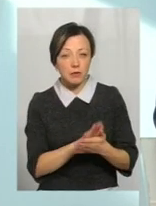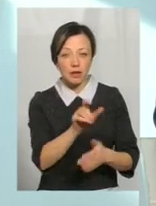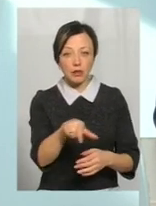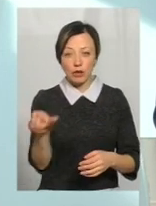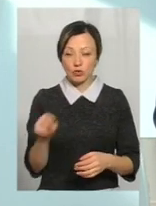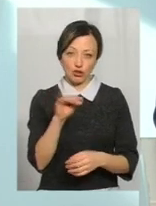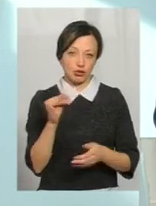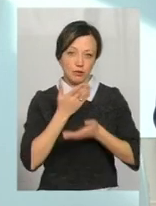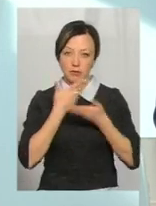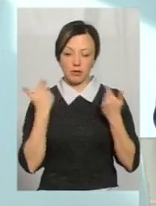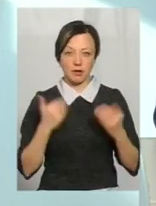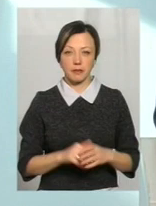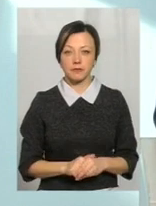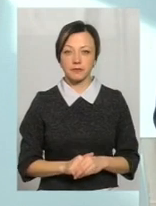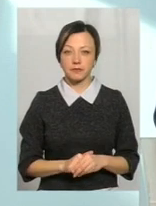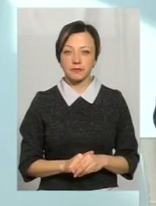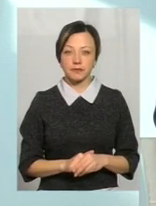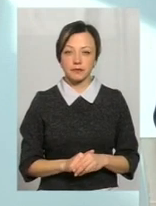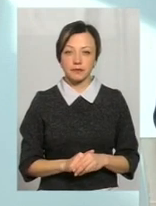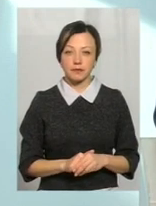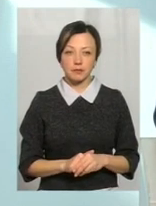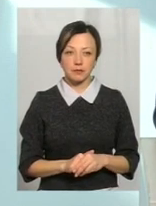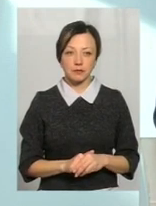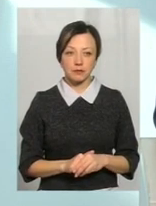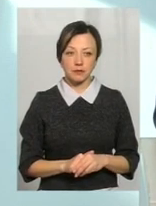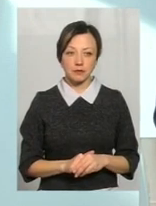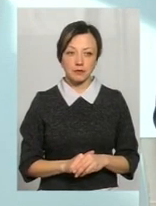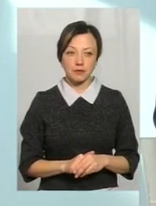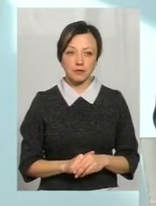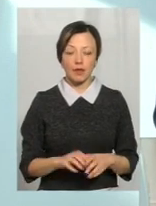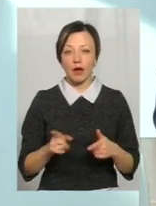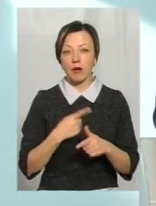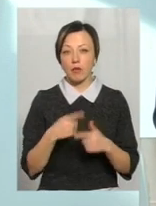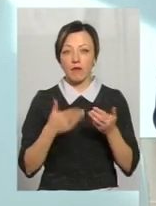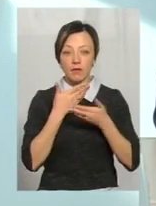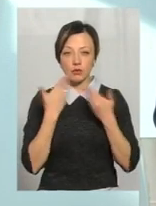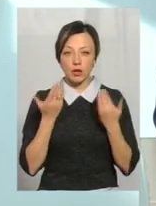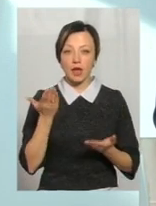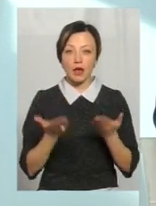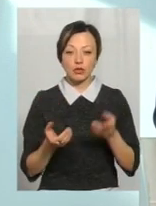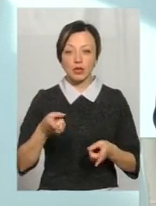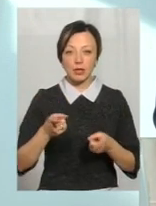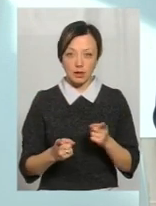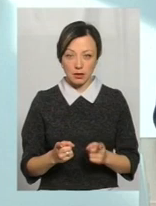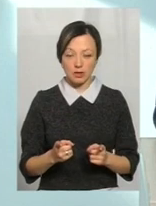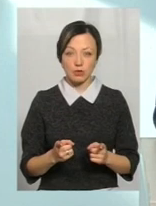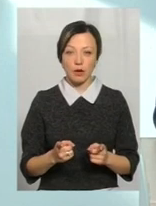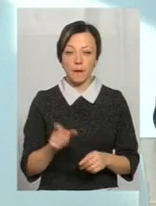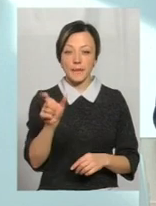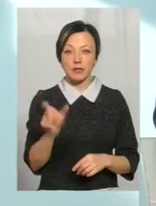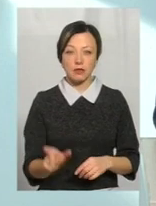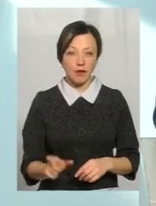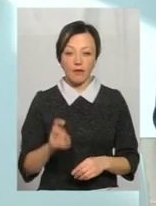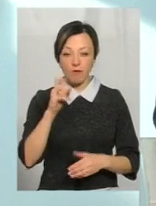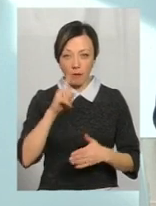пасажирів пільгових категорій або їхній відсутність. Якщо вже дійсно пасажир не